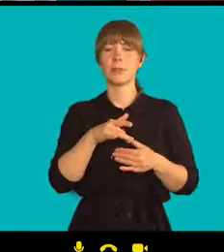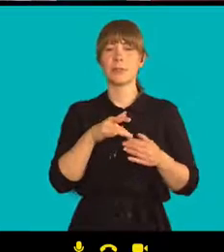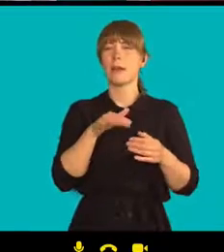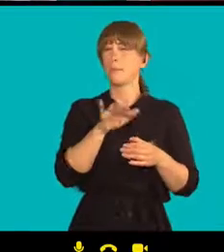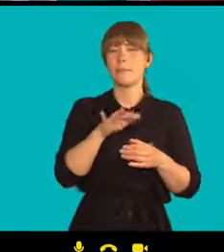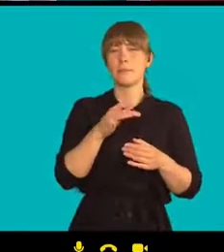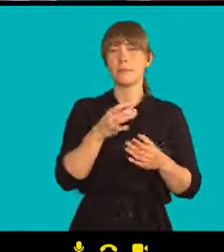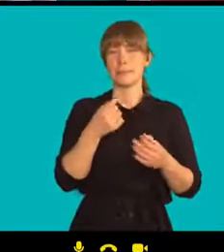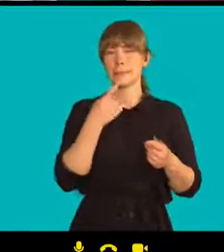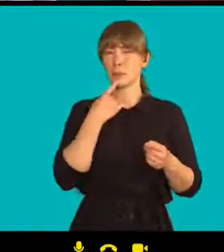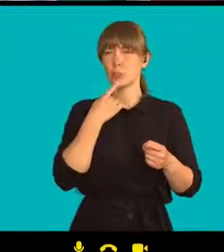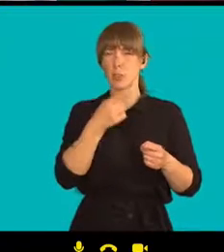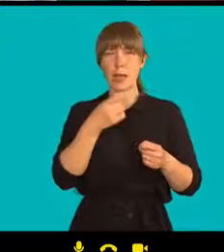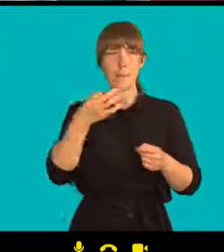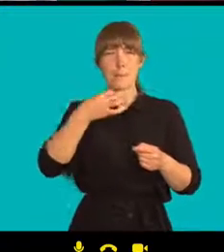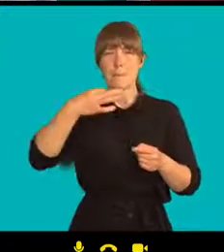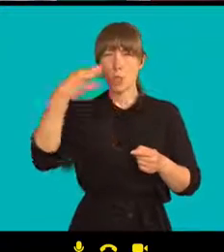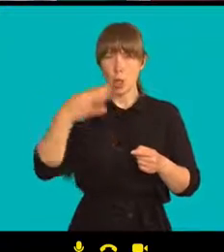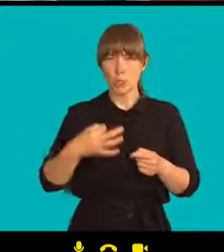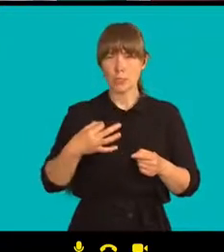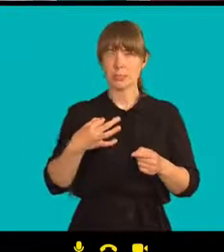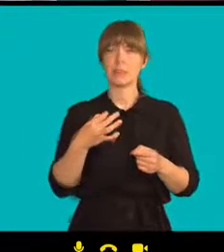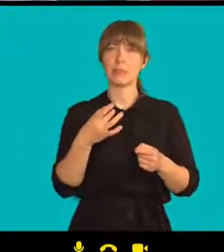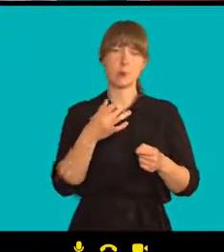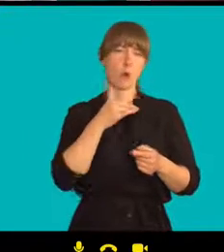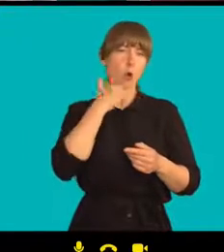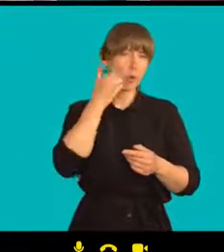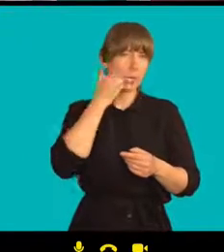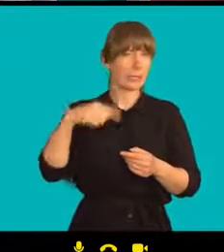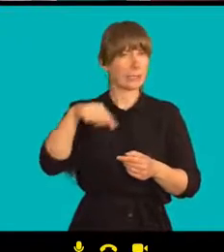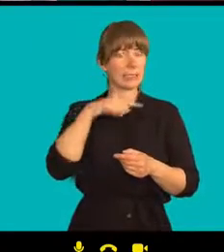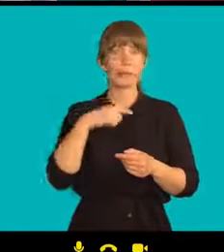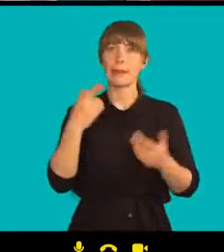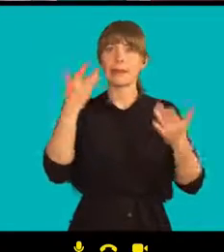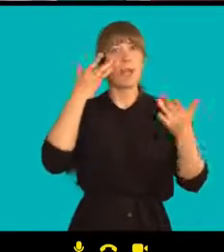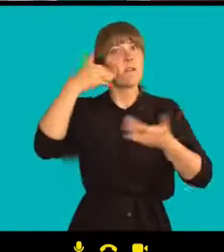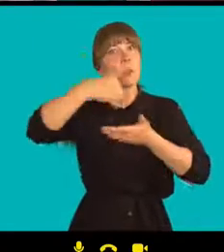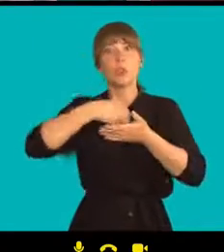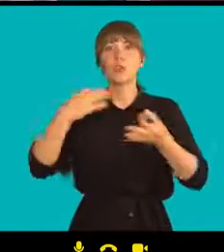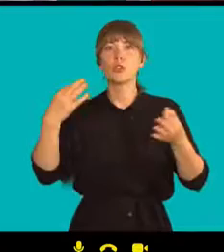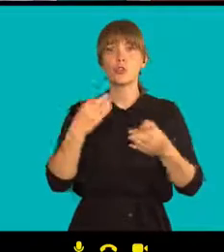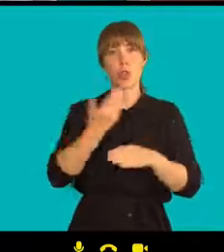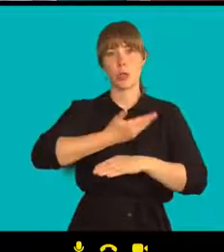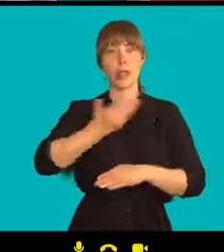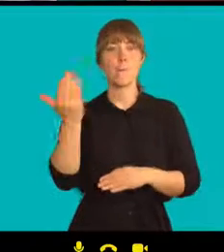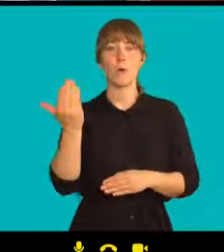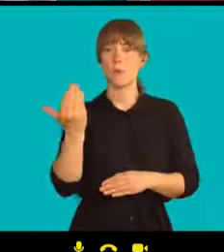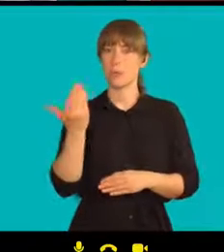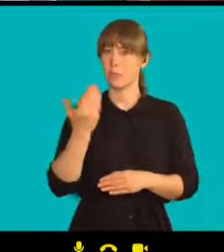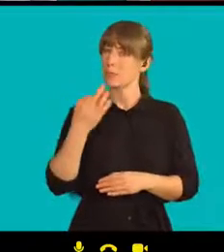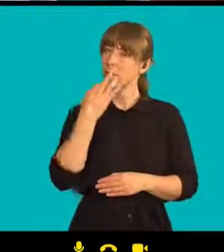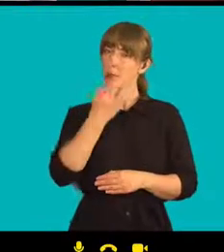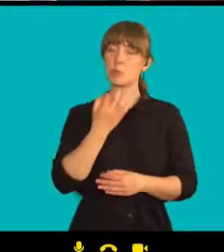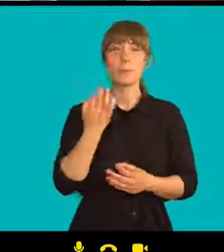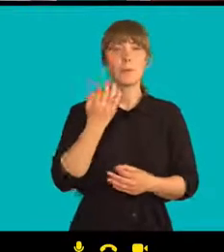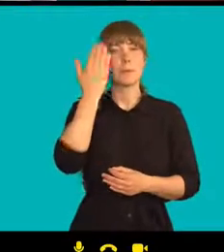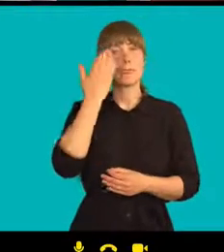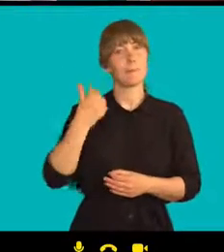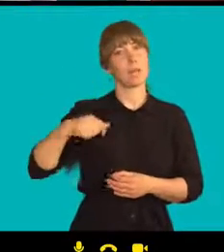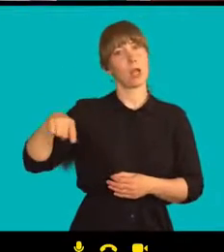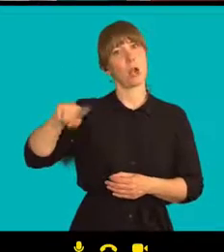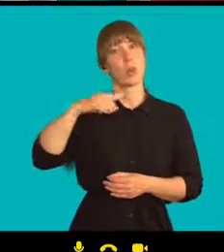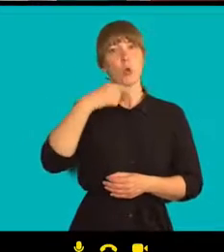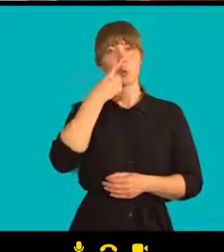nepamatuju si to, má problémy definovat demokracii. Jak si vlastně podle vás bělorusové tu demokracii představují?